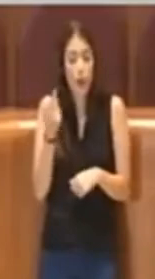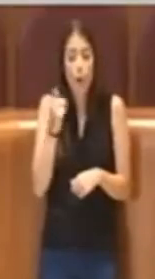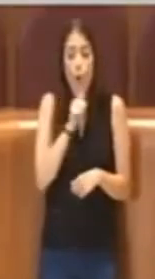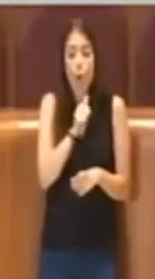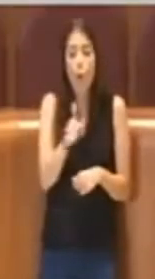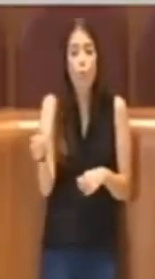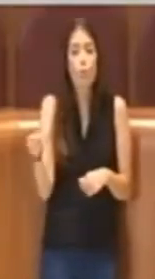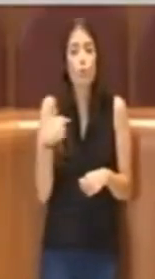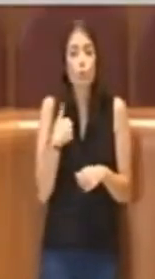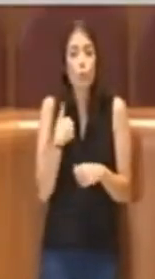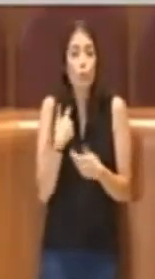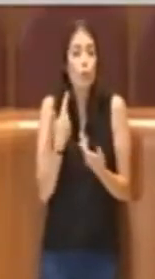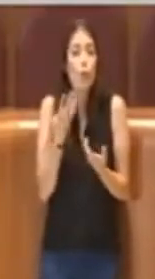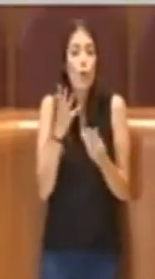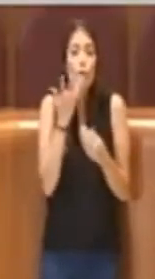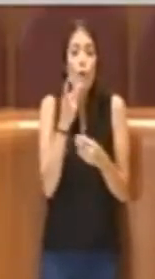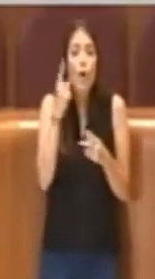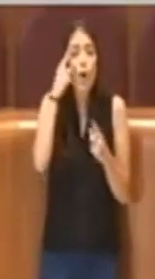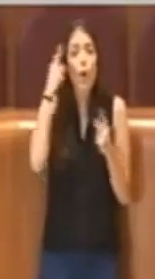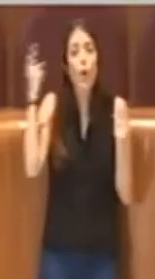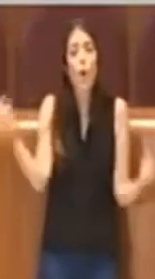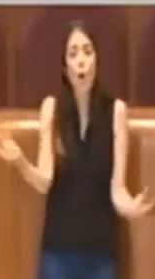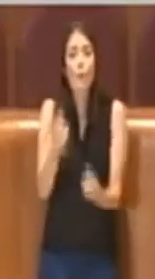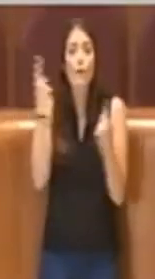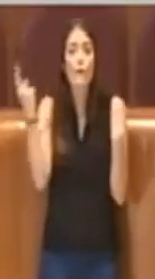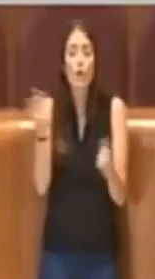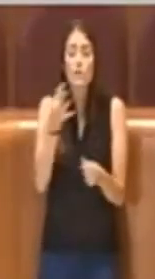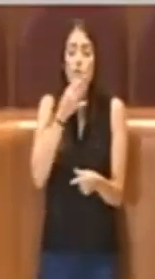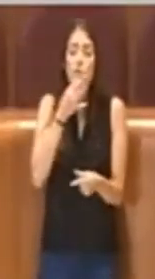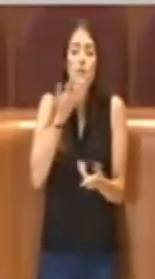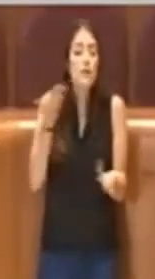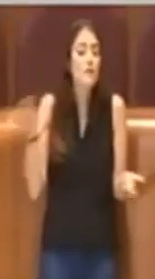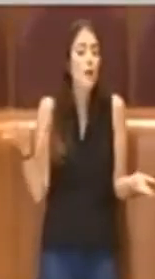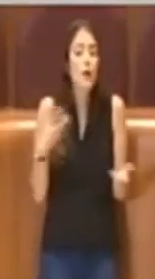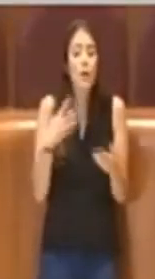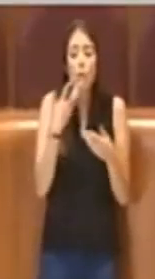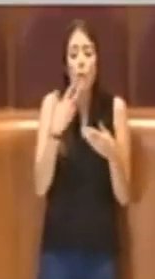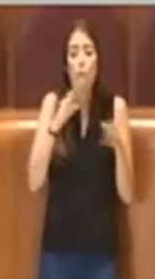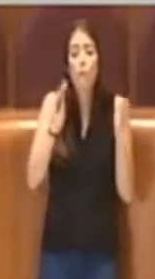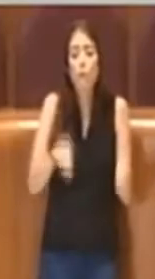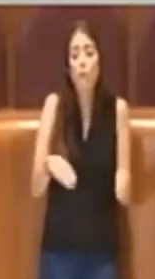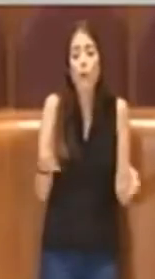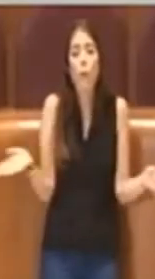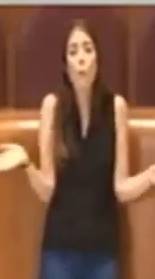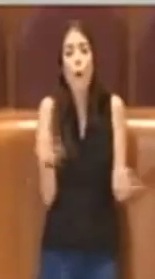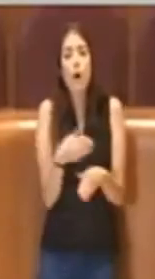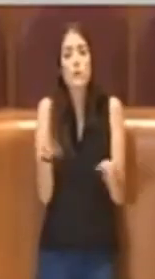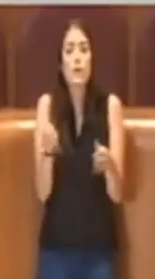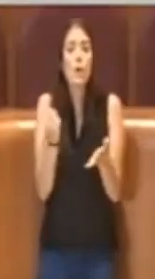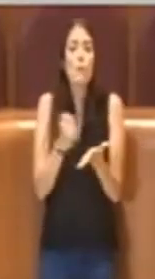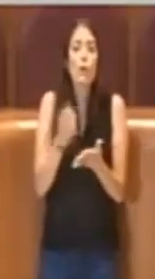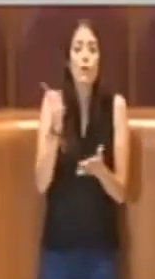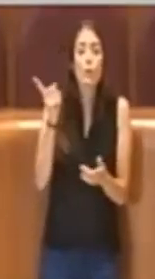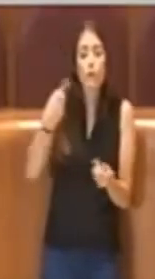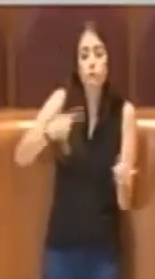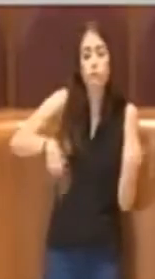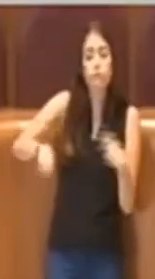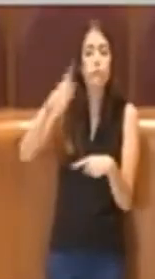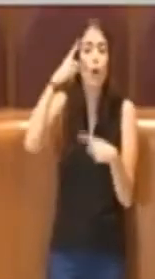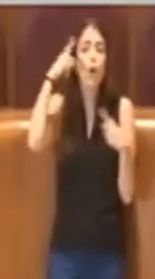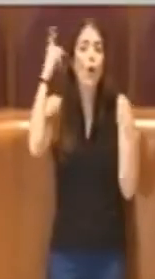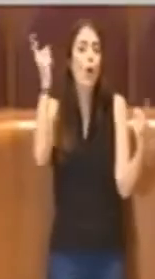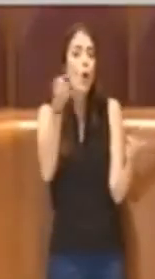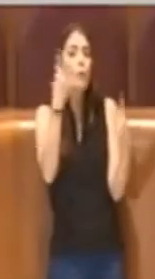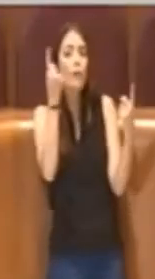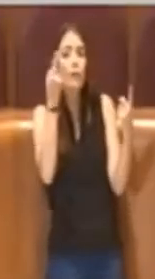come gli pare, come si dice a Roma, cioè io voglio esercitare dove mi pare, posso farlo dove mi pare, basta che sono a rotazione, e poi quello che